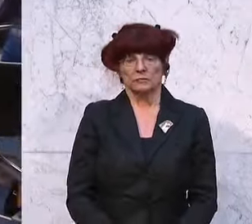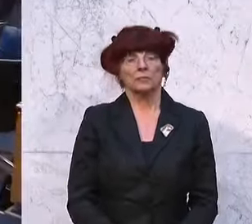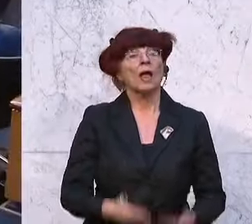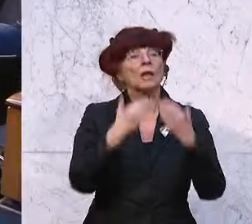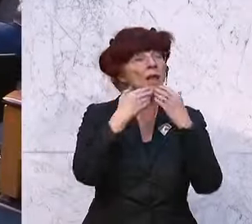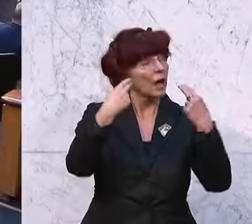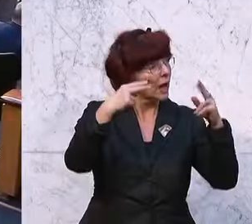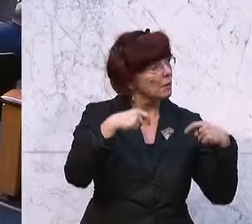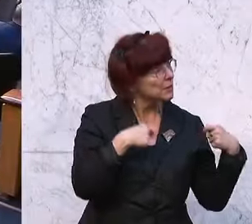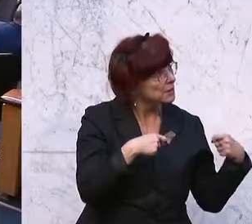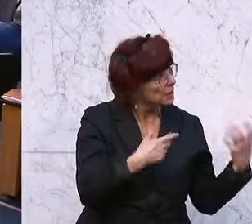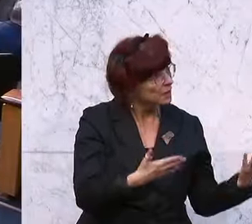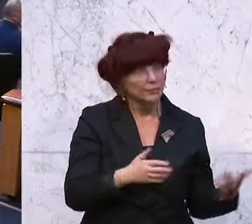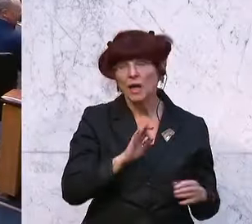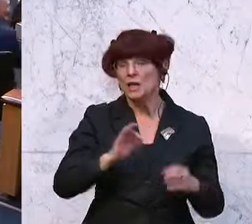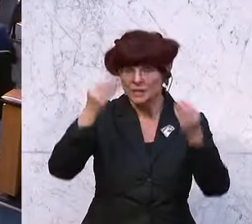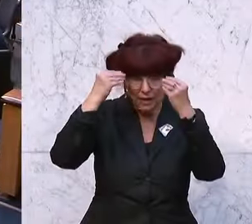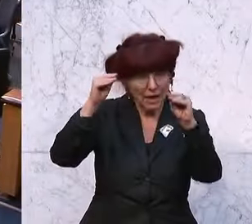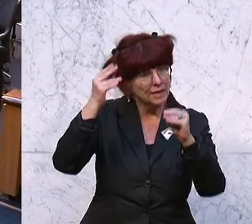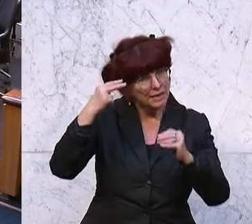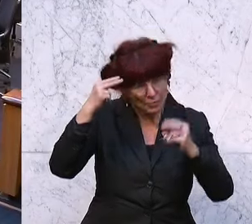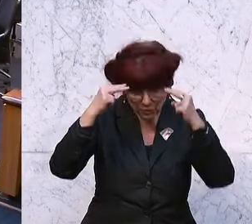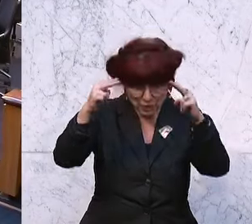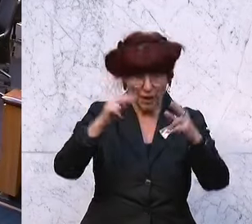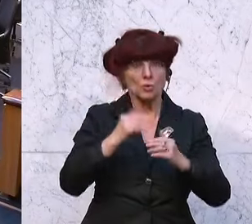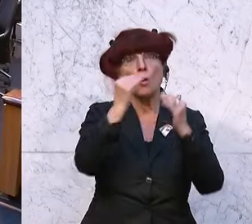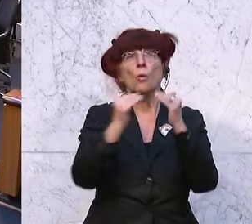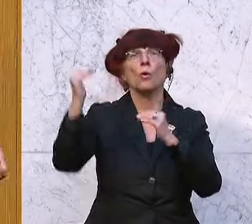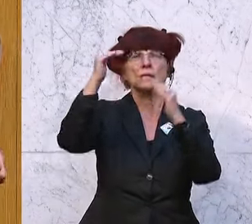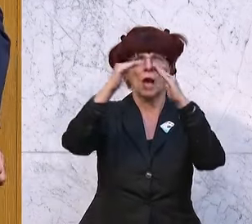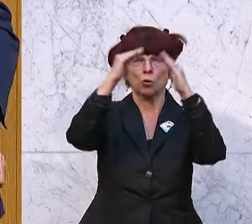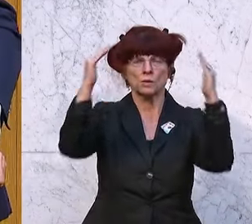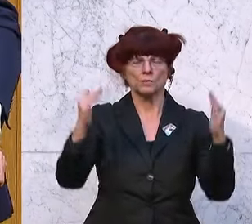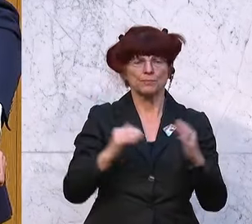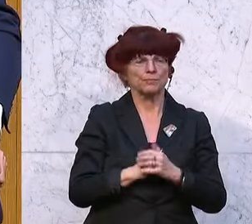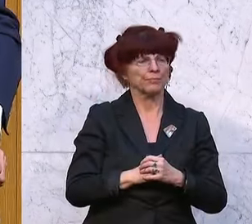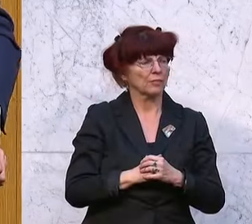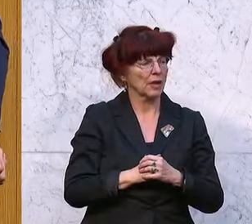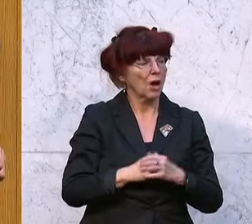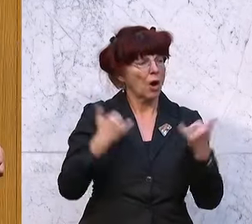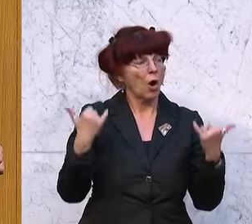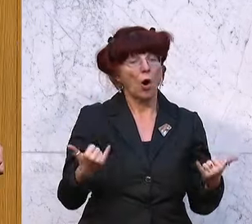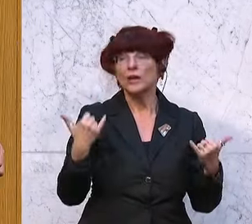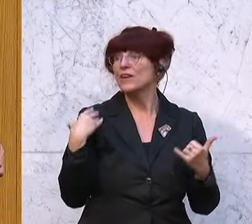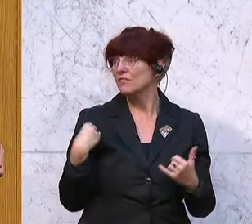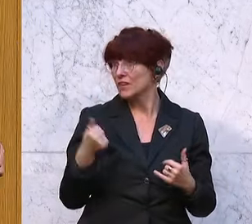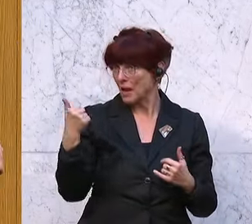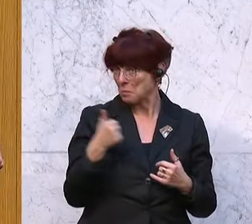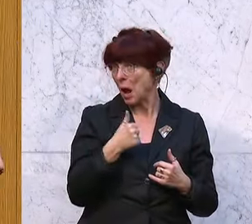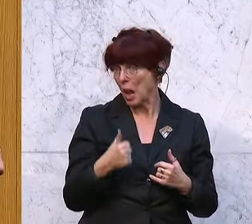Danke, Herr Präsident, meine sehr geehrten Damen und Herren, hohes Haus, wir haben heute wieder einmal eine